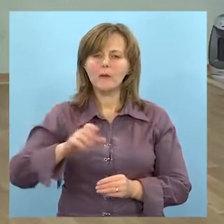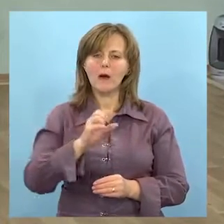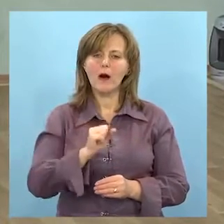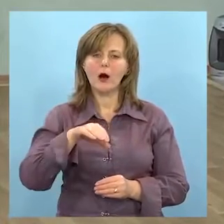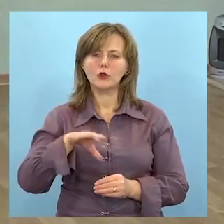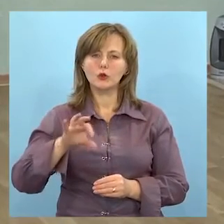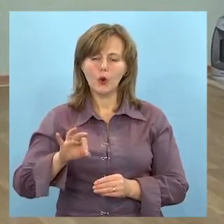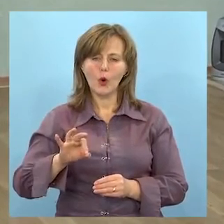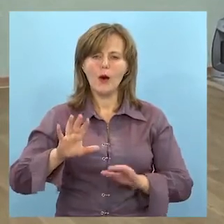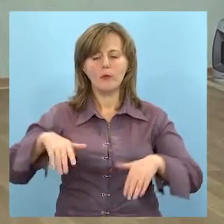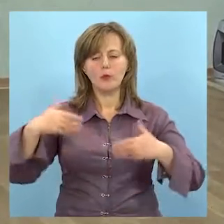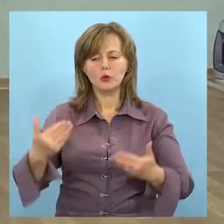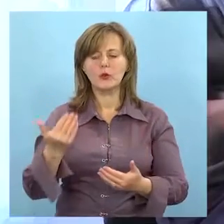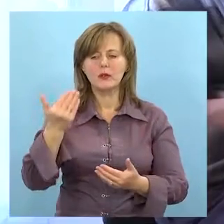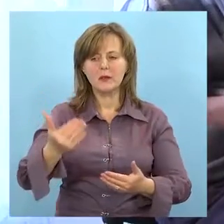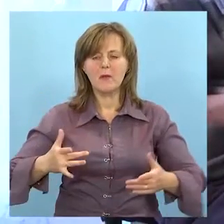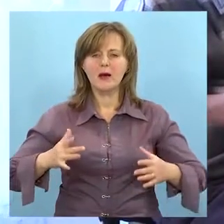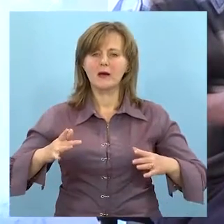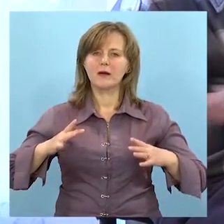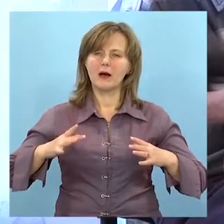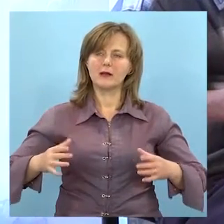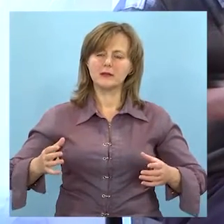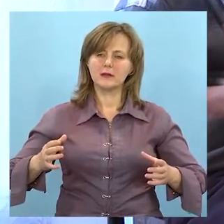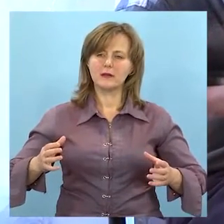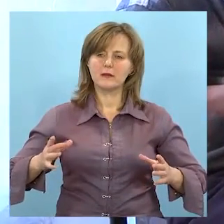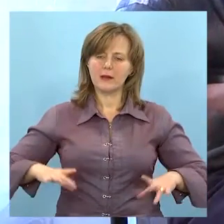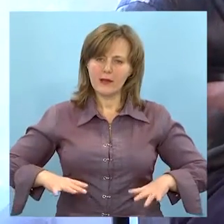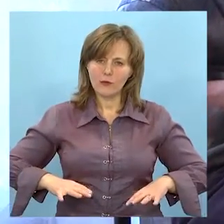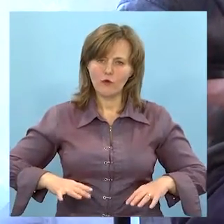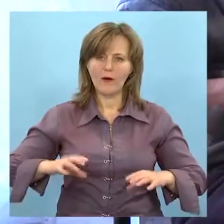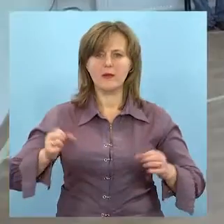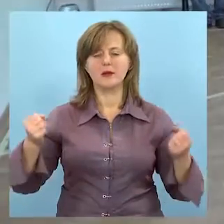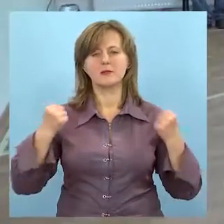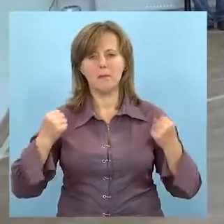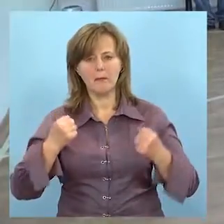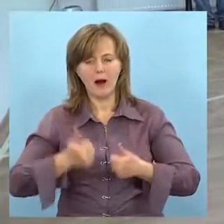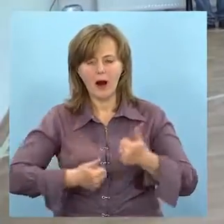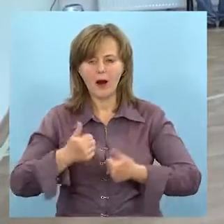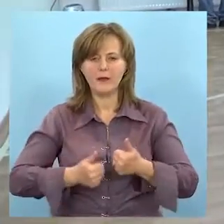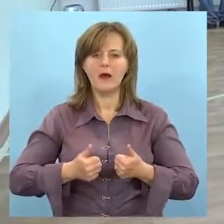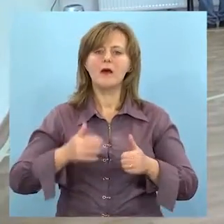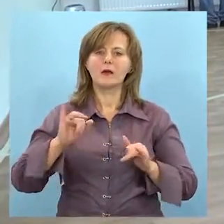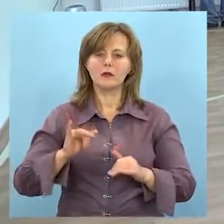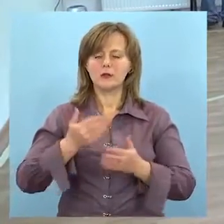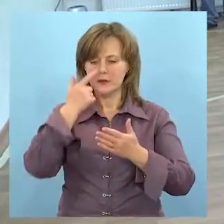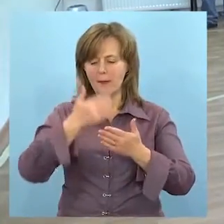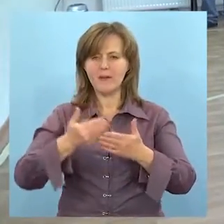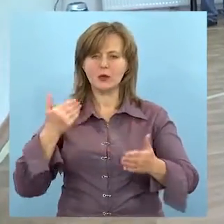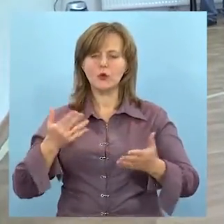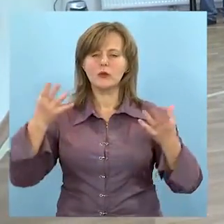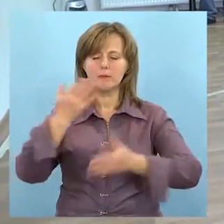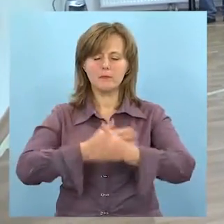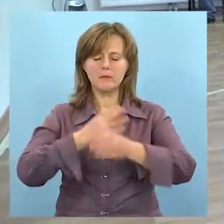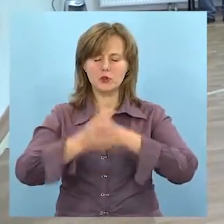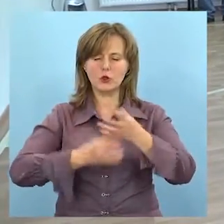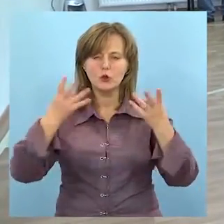воїнами АТО, що мають інвалідність, пропонуючи їм участь у змаганнях, тренування в секціях та проходження реабілітації на базах.